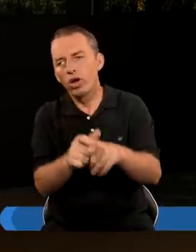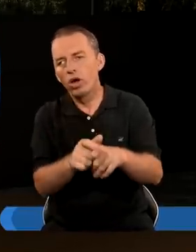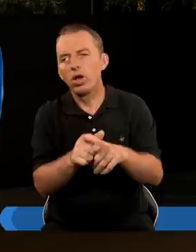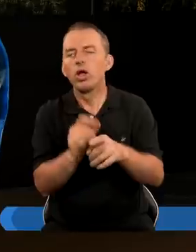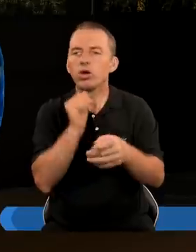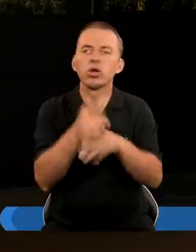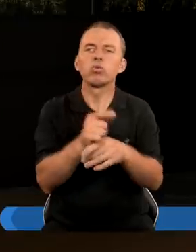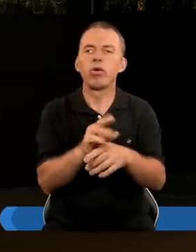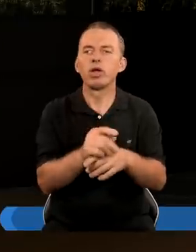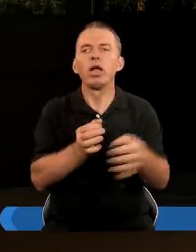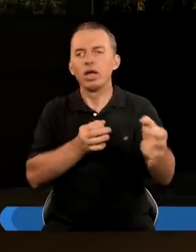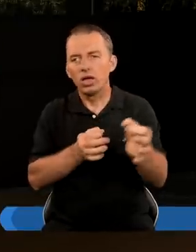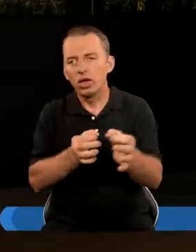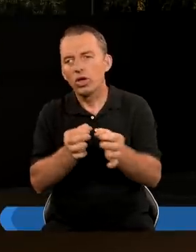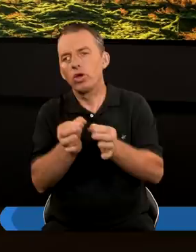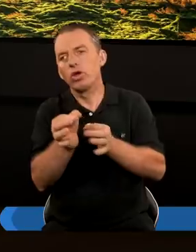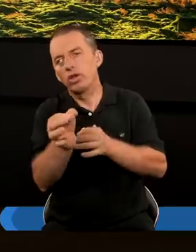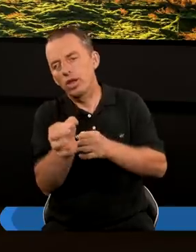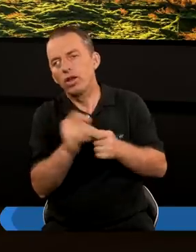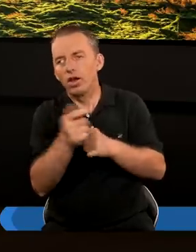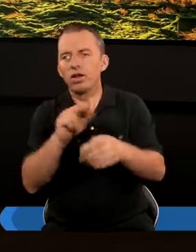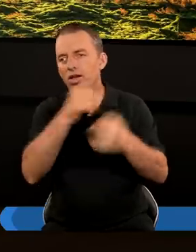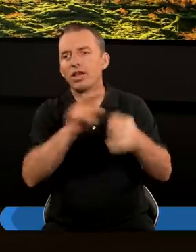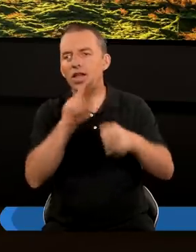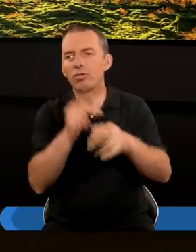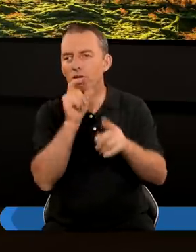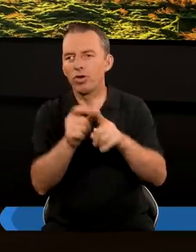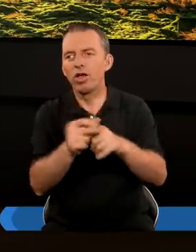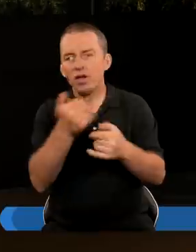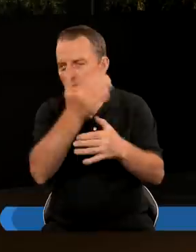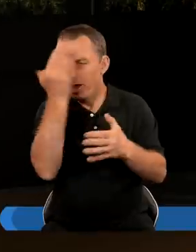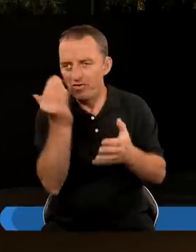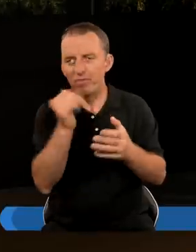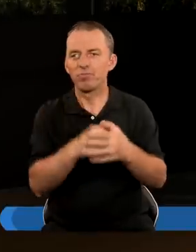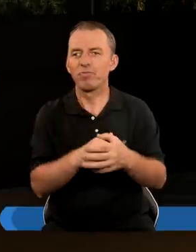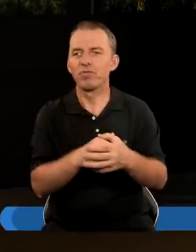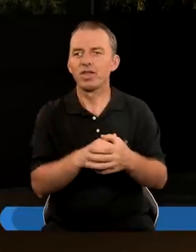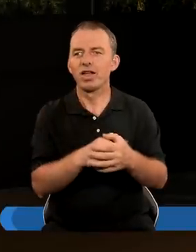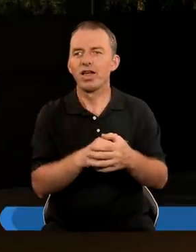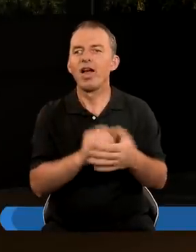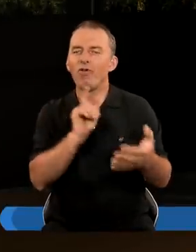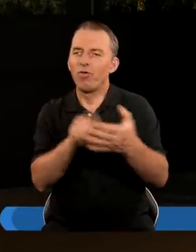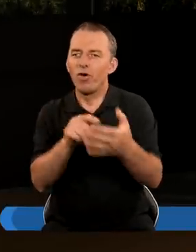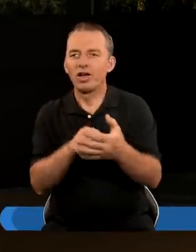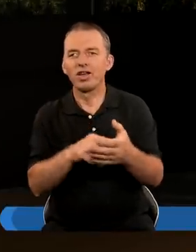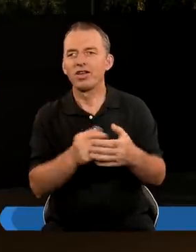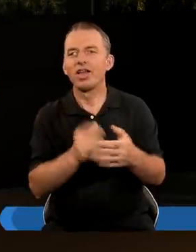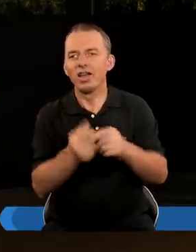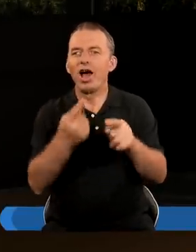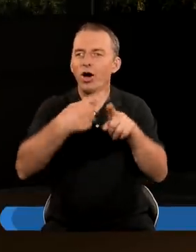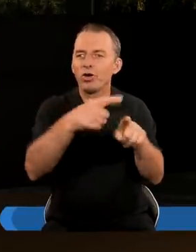Józef Lawiusz, żydowski historyk Dlaczego w naszych uszach brzmi inaczej? Nie wiem Właśnie dla